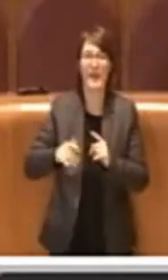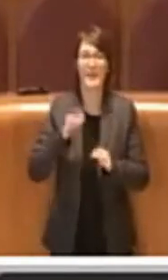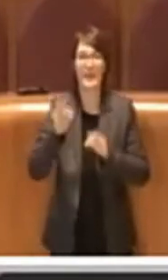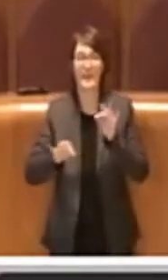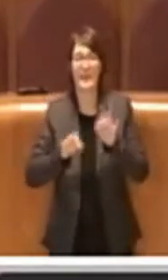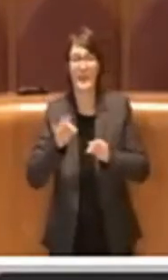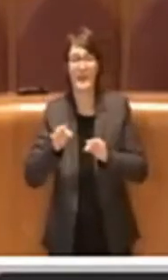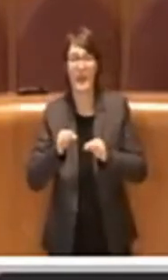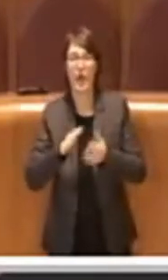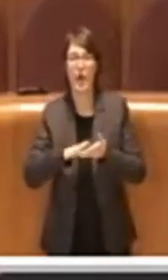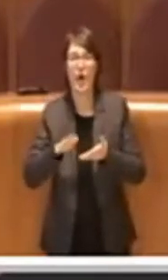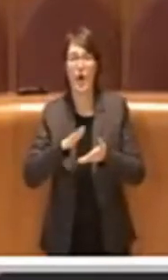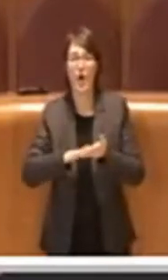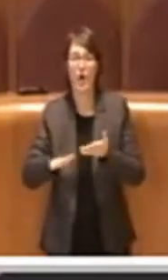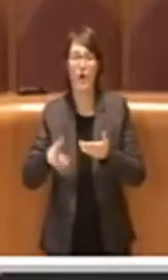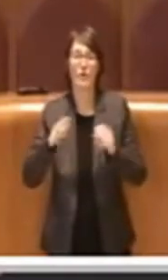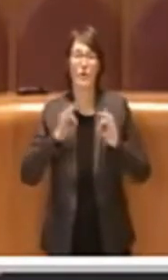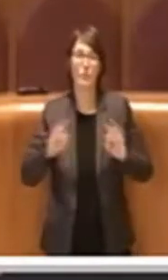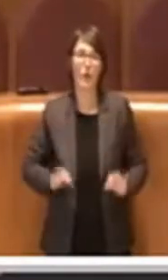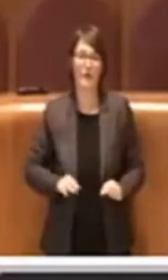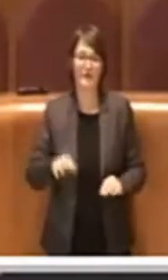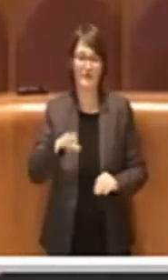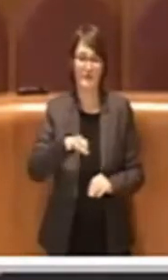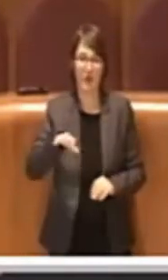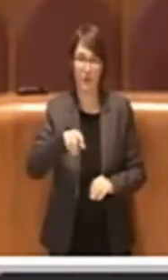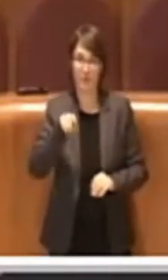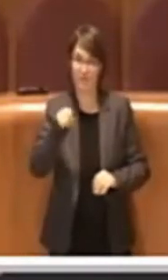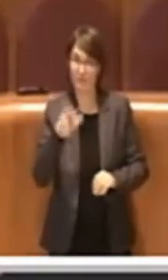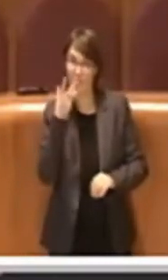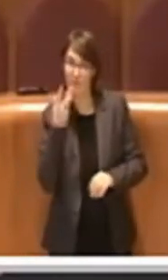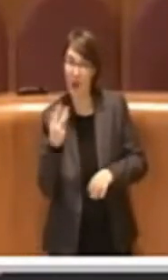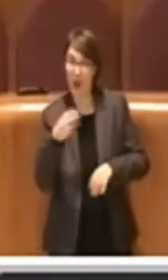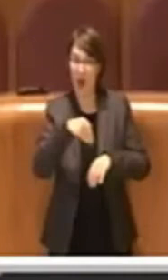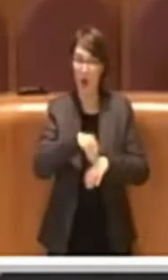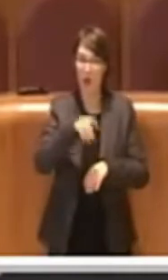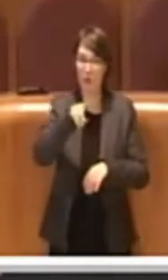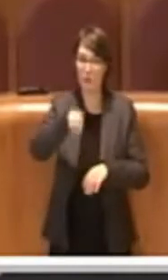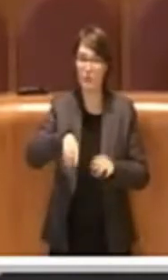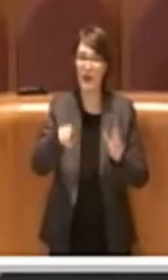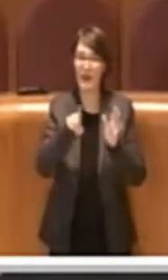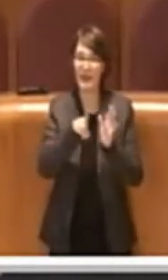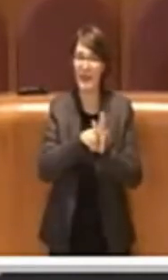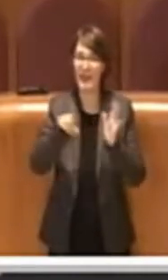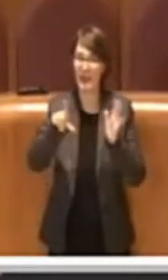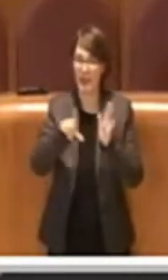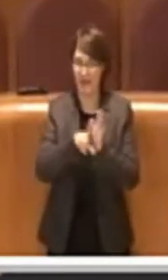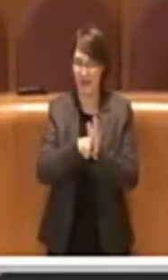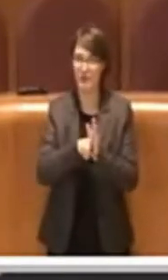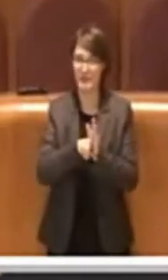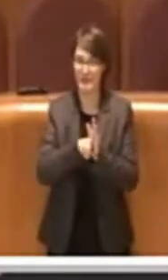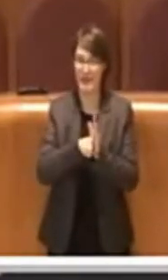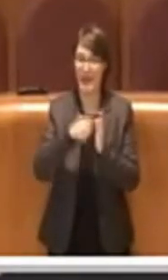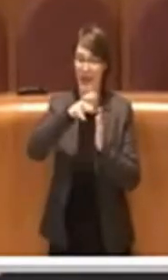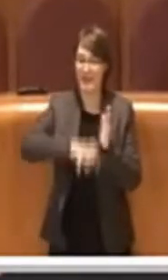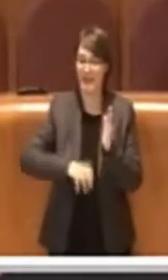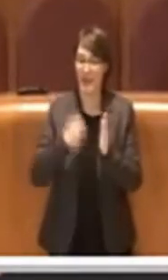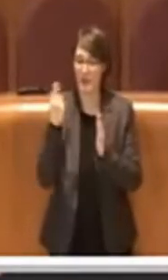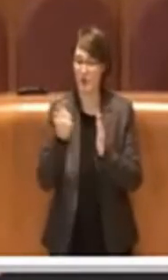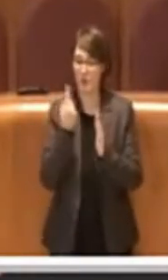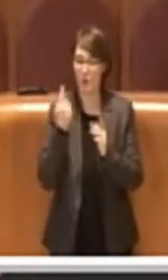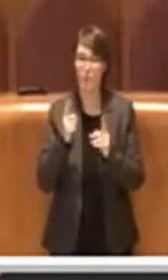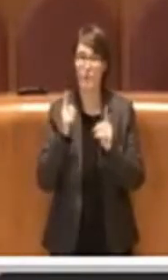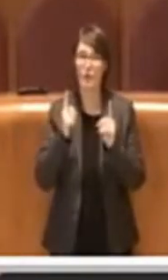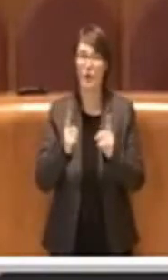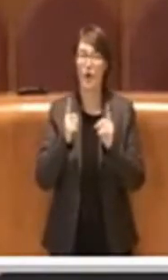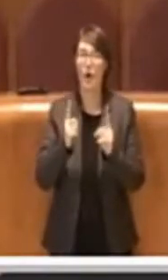aspetto molto molto importante, il decreto legislativo, il testo unico ambientale,